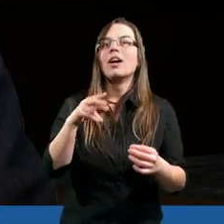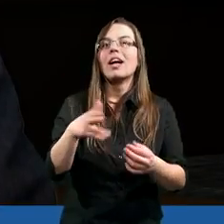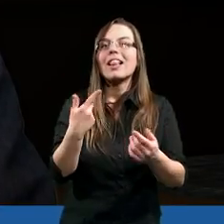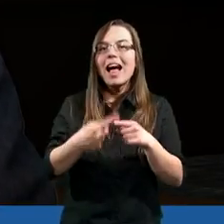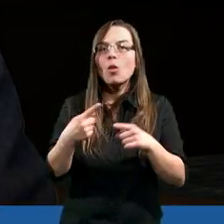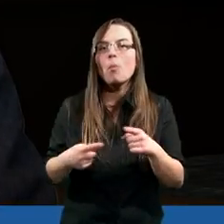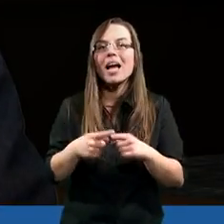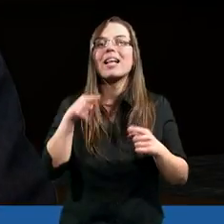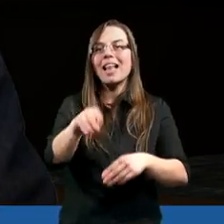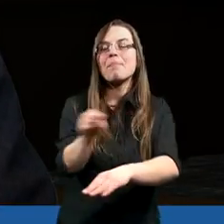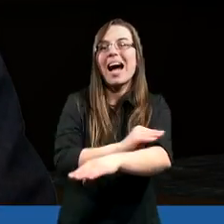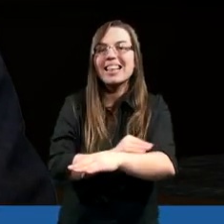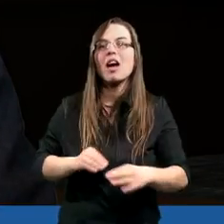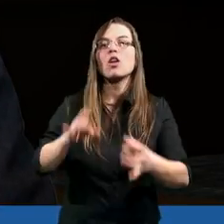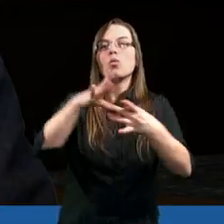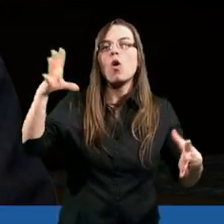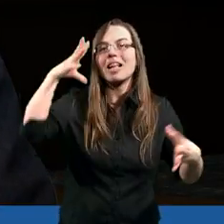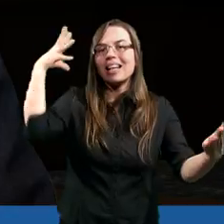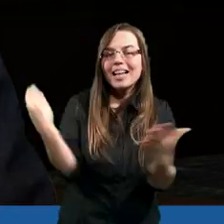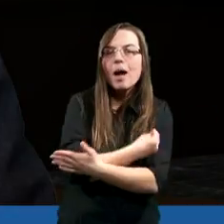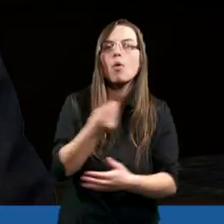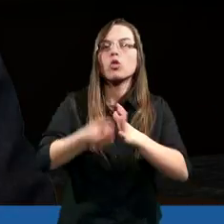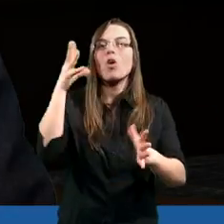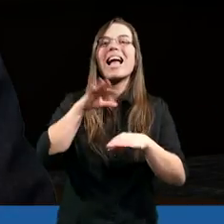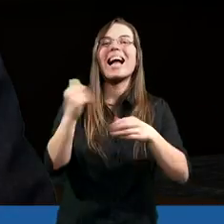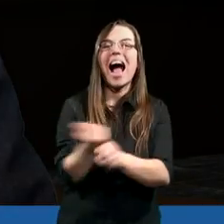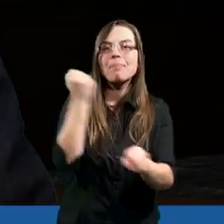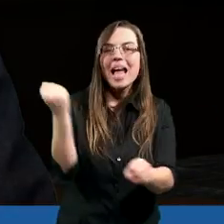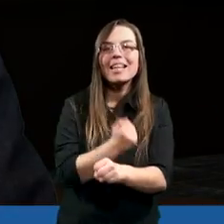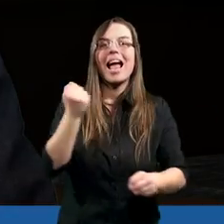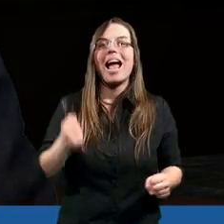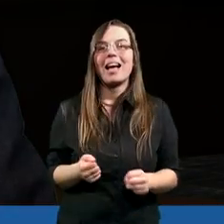Natomiast te materiały złoto, srebro, drogie kamienie,